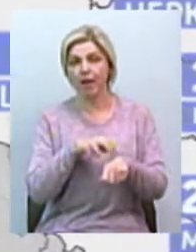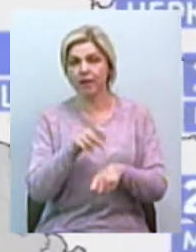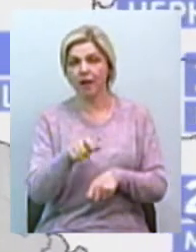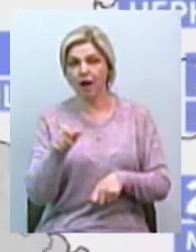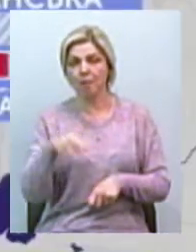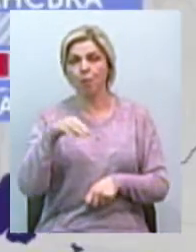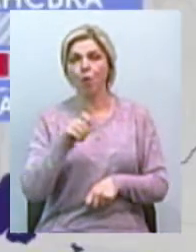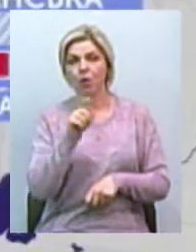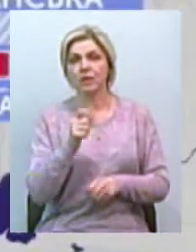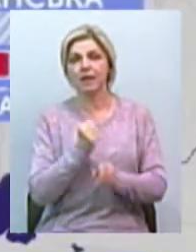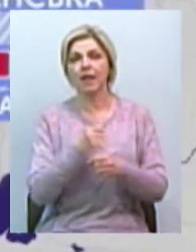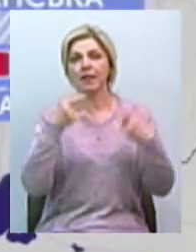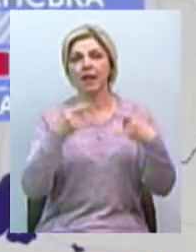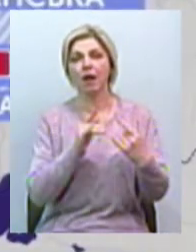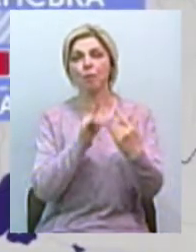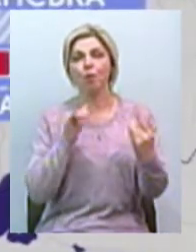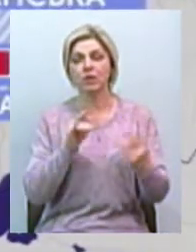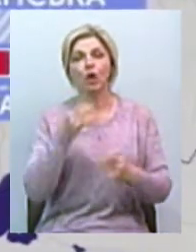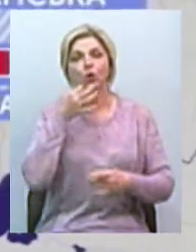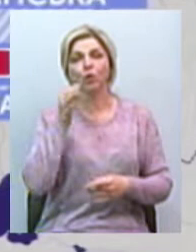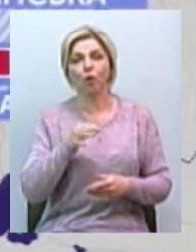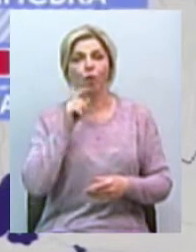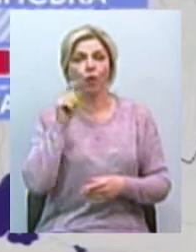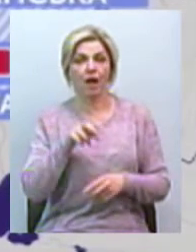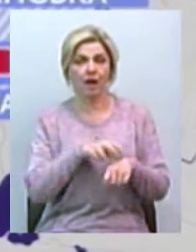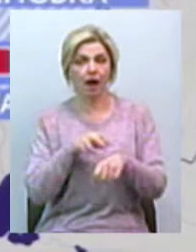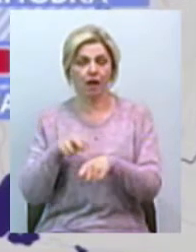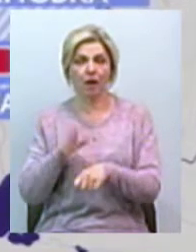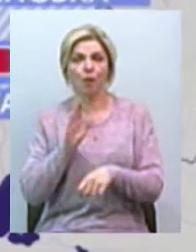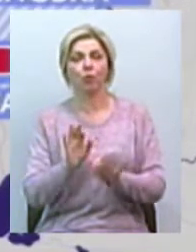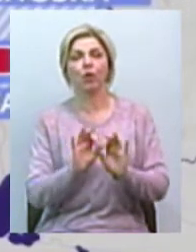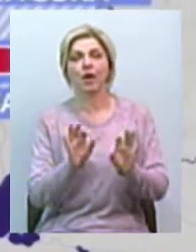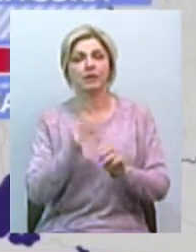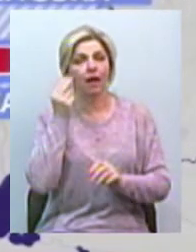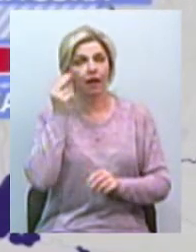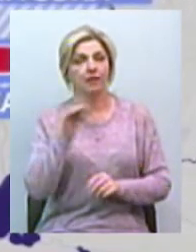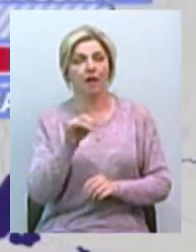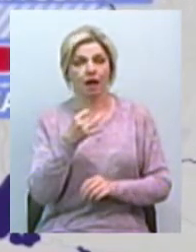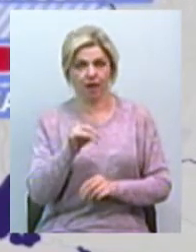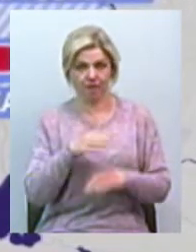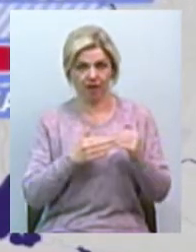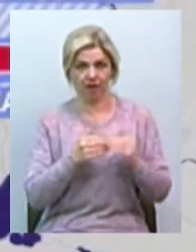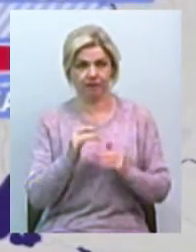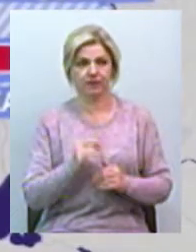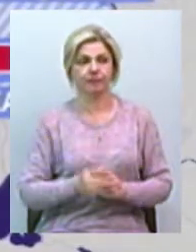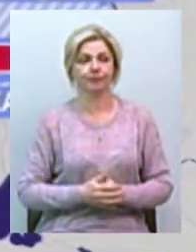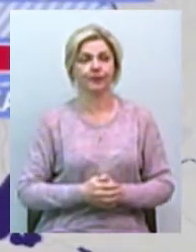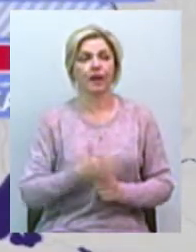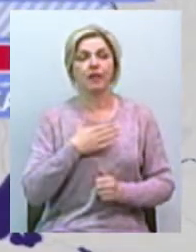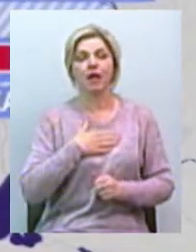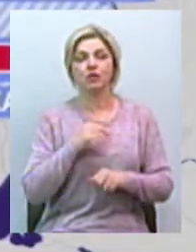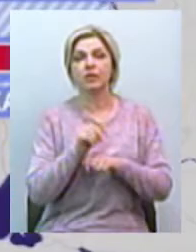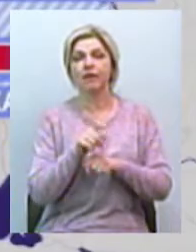МОЗ створять телеміст, де досвідом з українськими лікарями будуть ділитись китайські фахівці. Наше завдання,